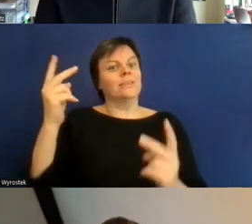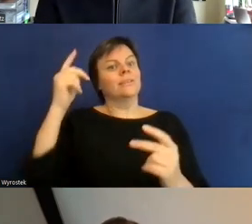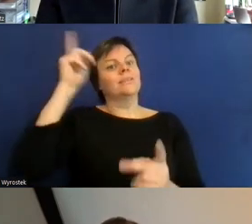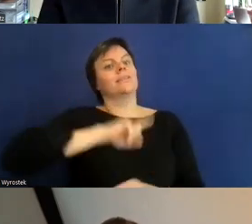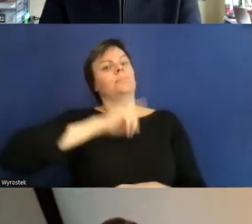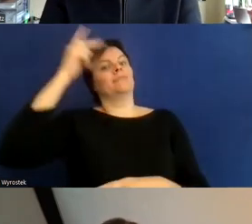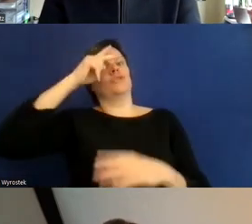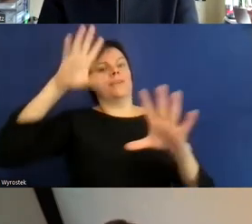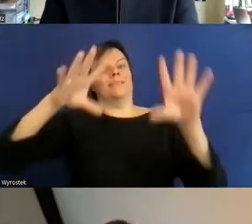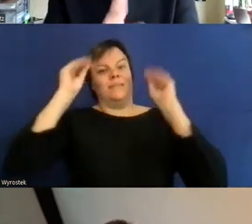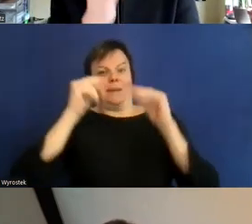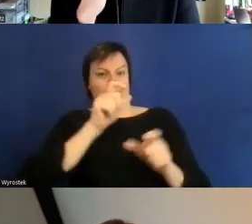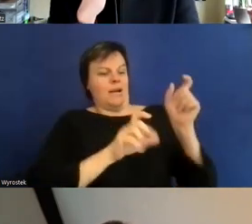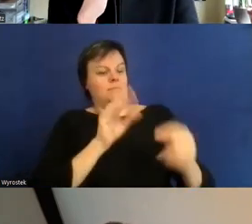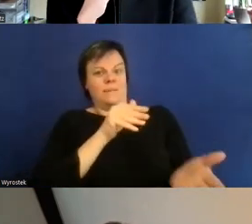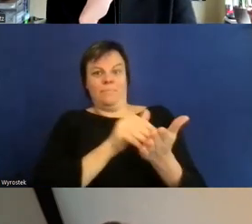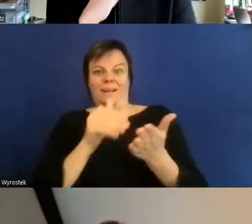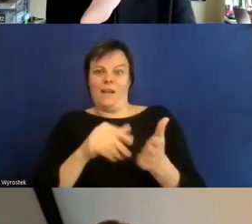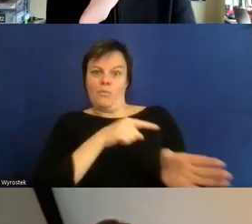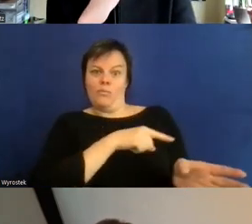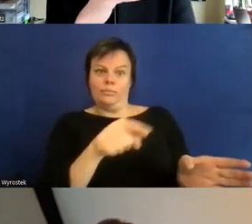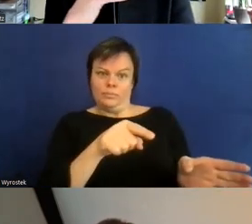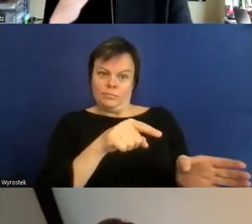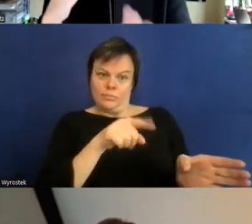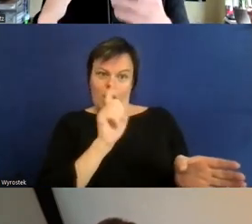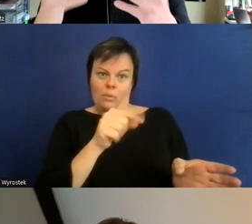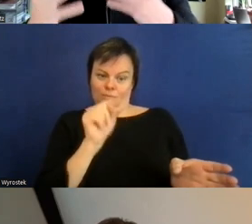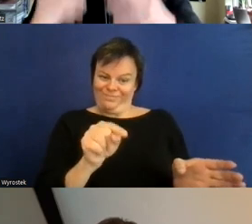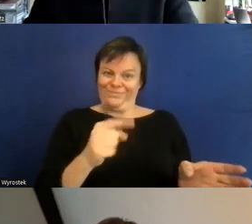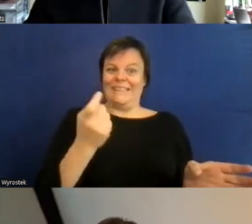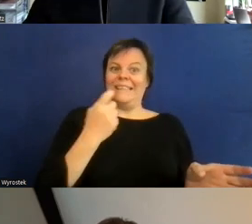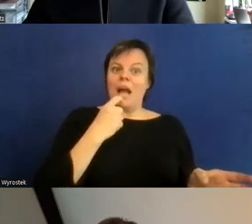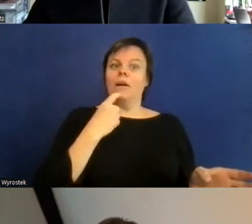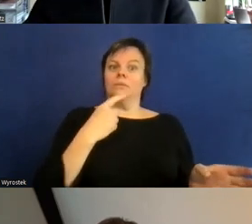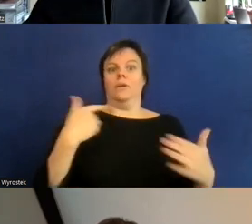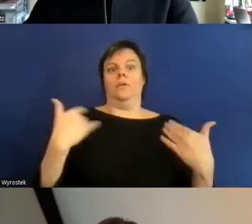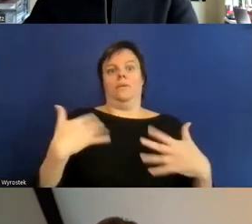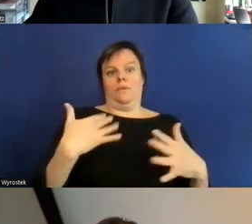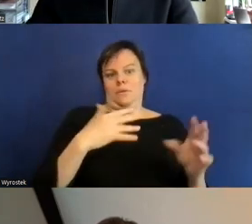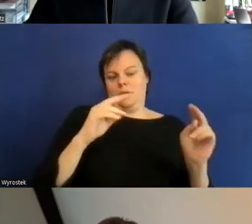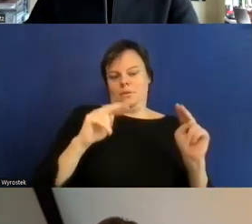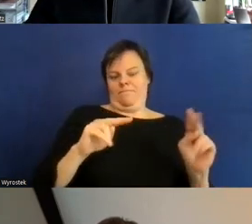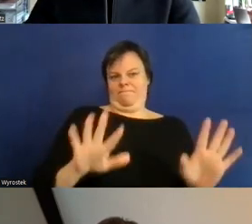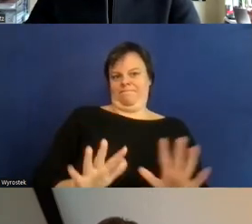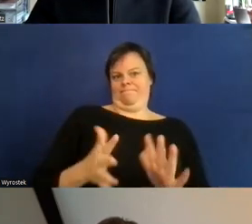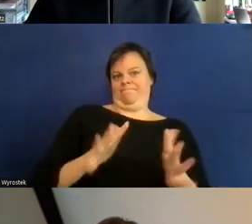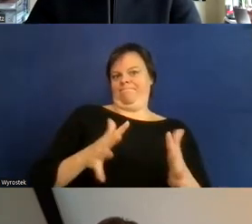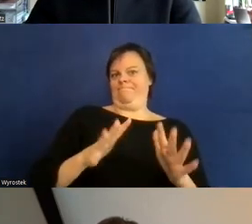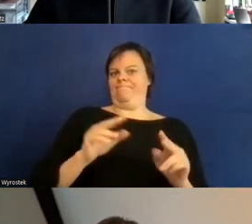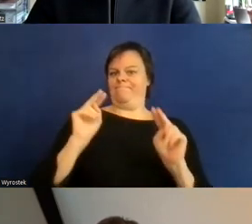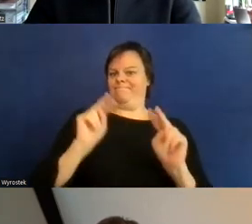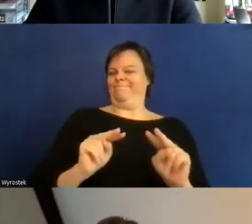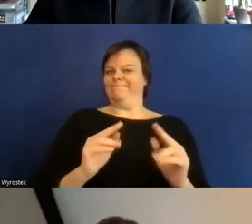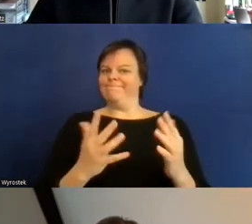also diese Dinge sehr sehr zweifelnd gesehen werden weil einfach ich sozusagen als Behinderung oder